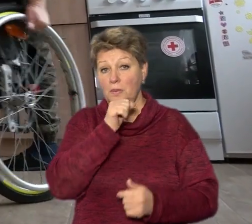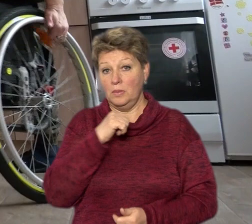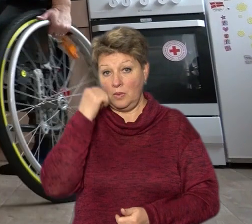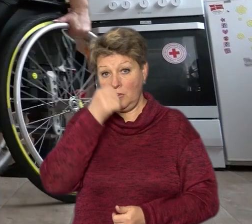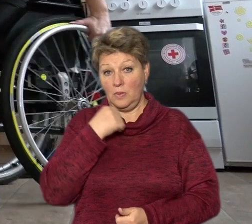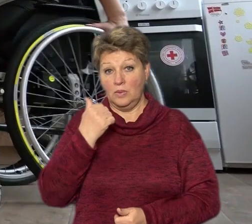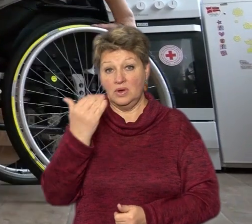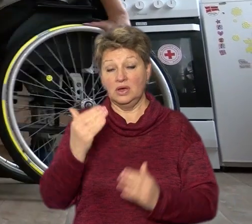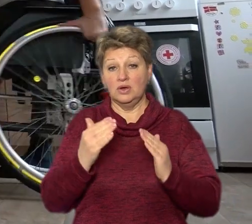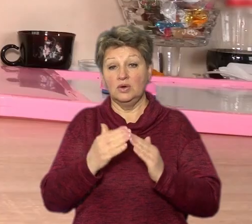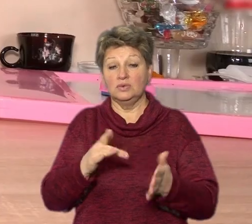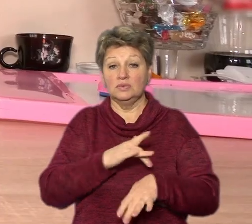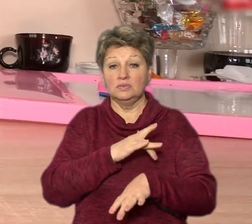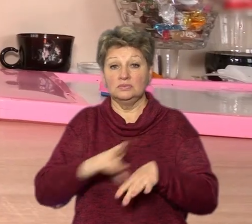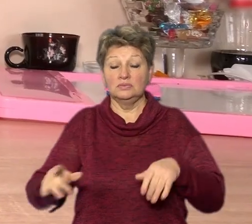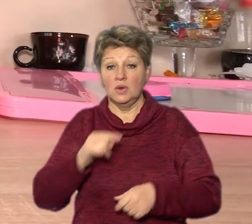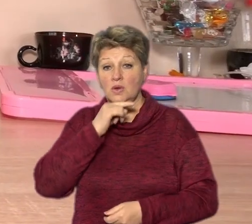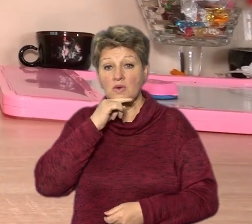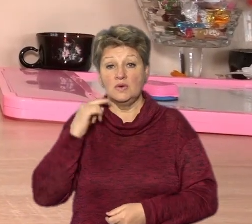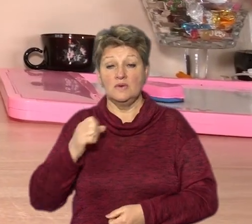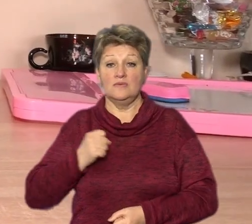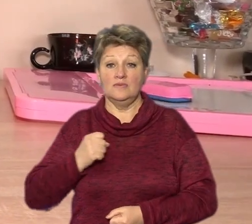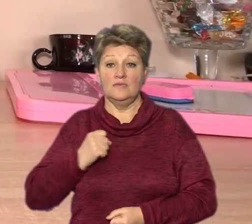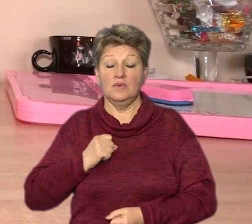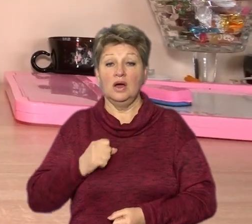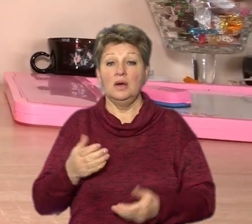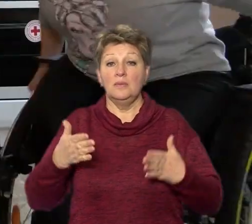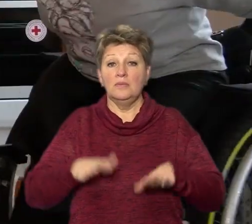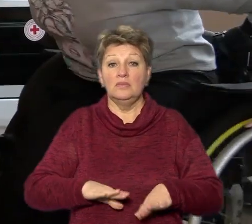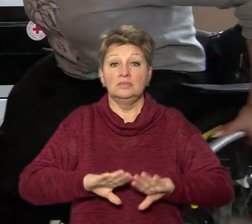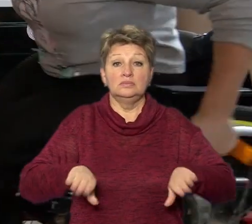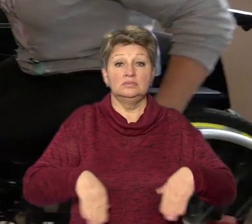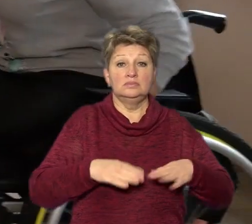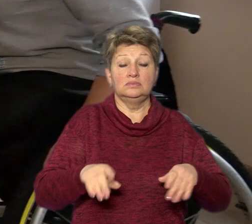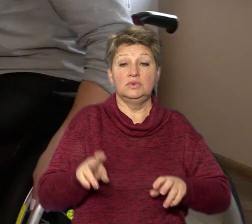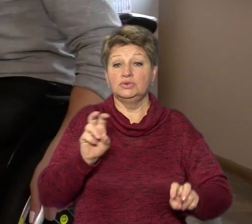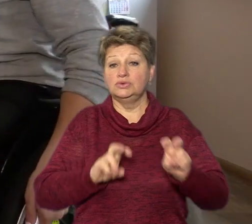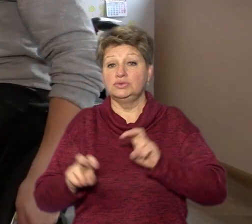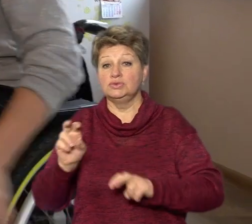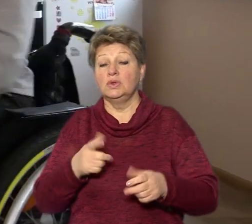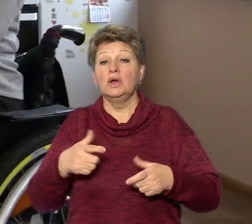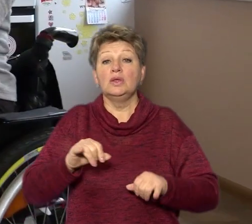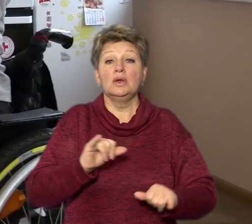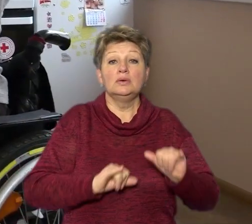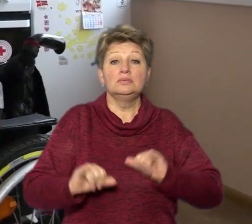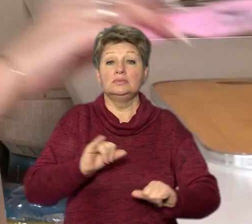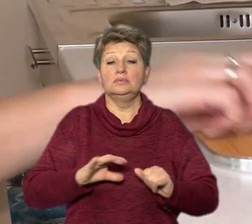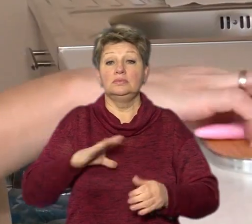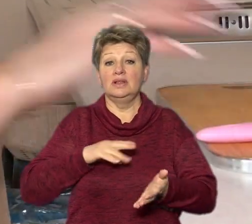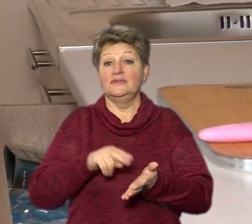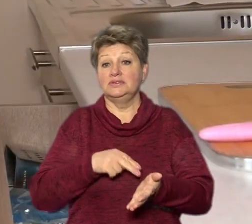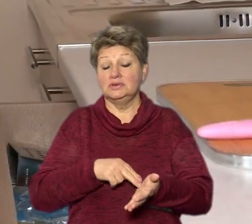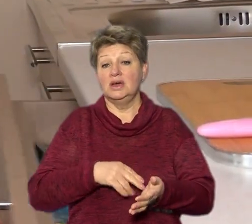дім знищили російські військові. Залишившись ні з чим, вона разом з донькою шукала прихисток в Черкасах, допоки чоловік був в лавах ЗСУ.